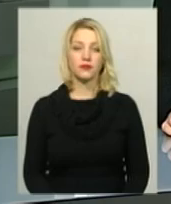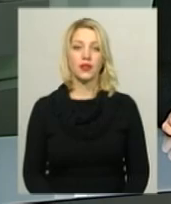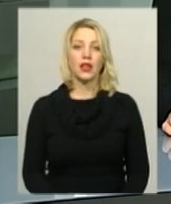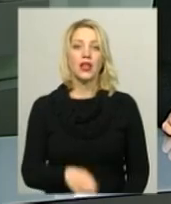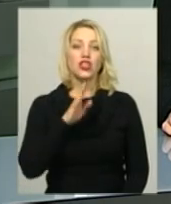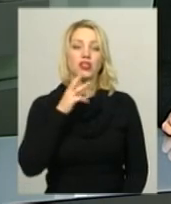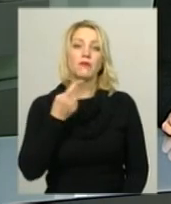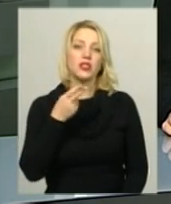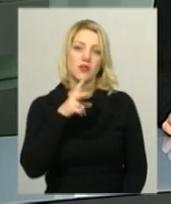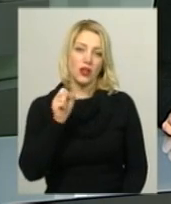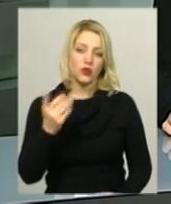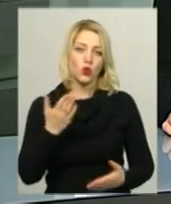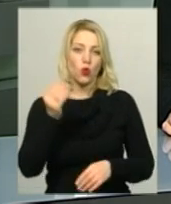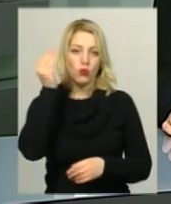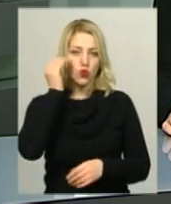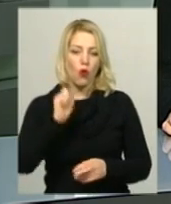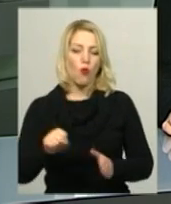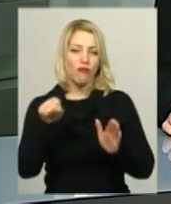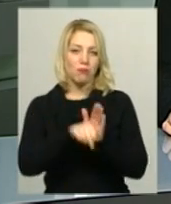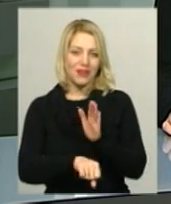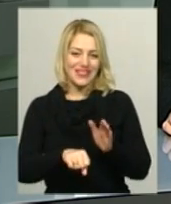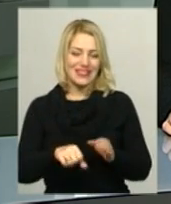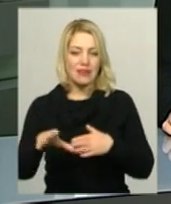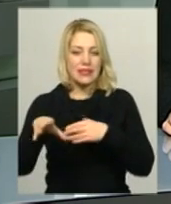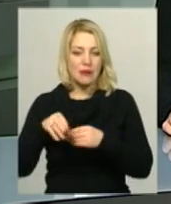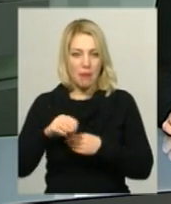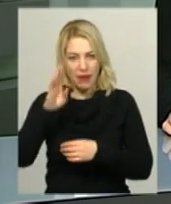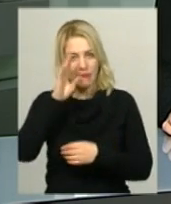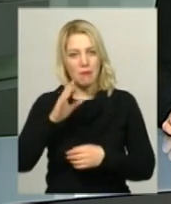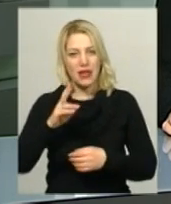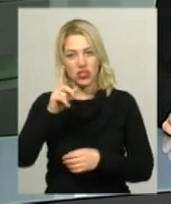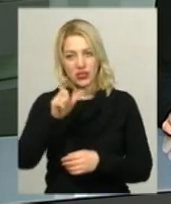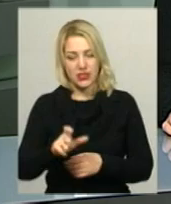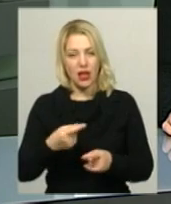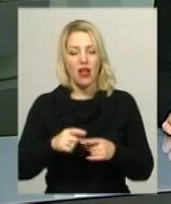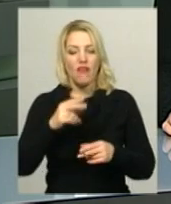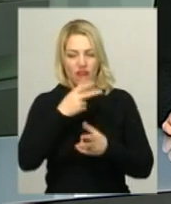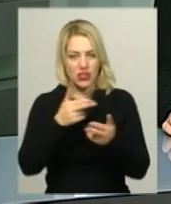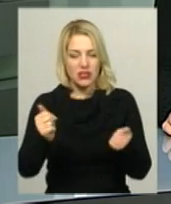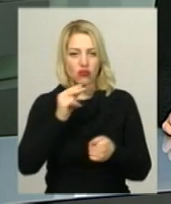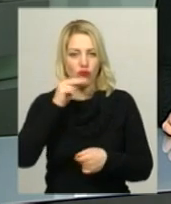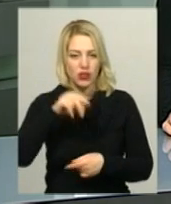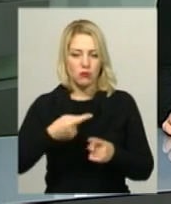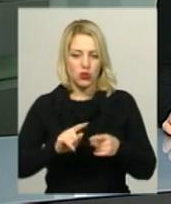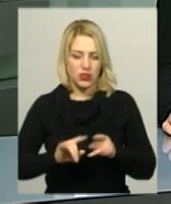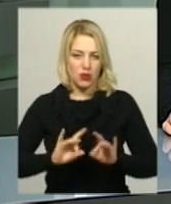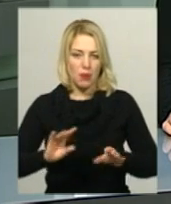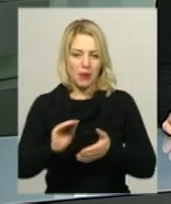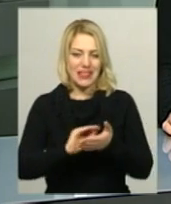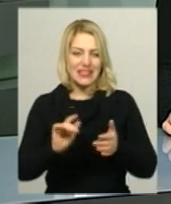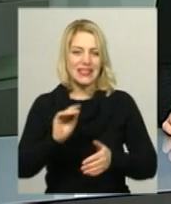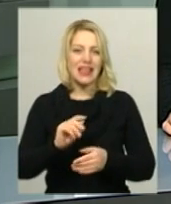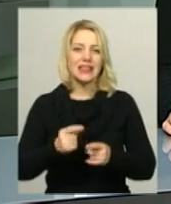Шепетівчанку, яку підозрювали у вбивстві співмешканця, Ізяйфлавський районний суд визнав винною. Про це повідомила прес-секретару суду Надія